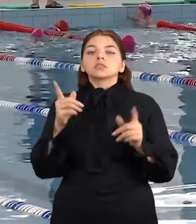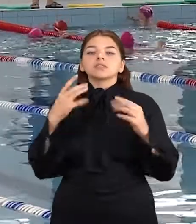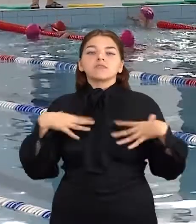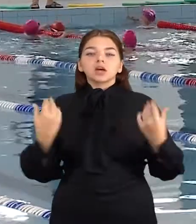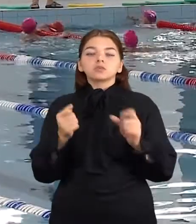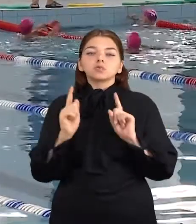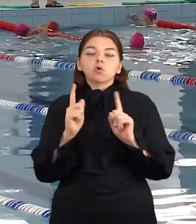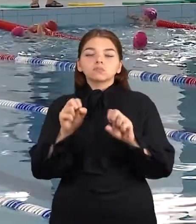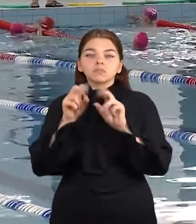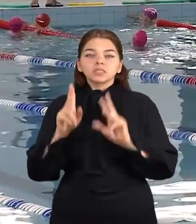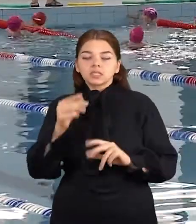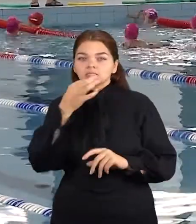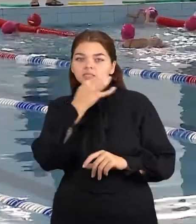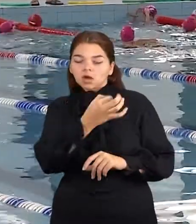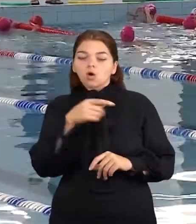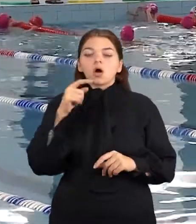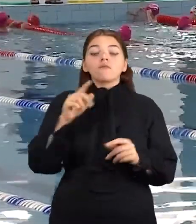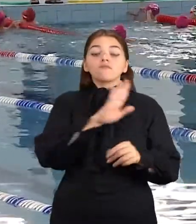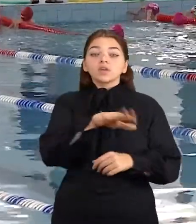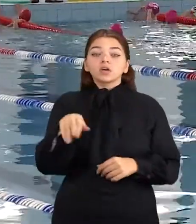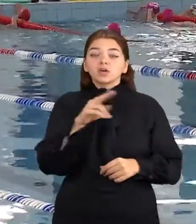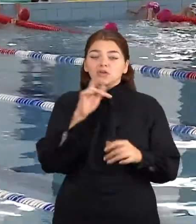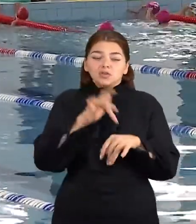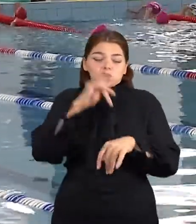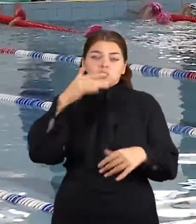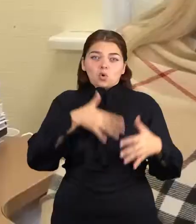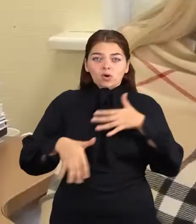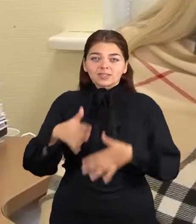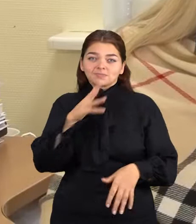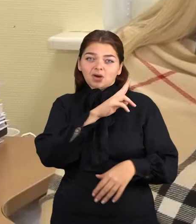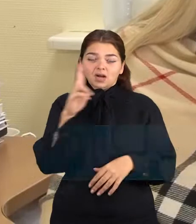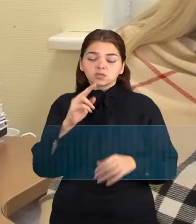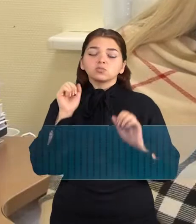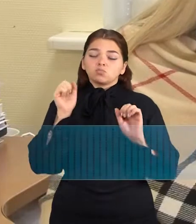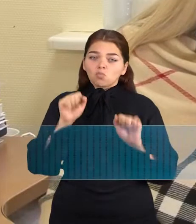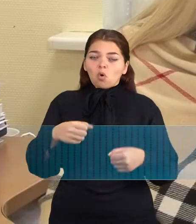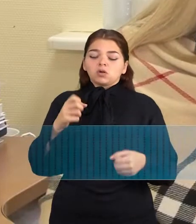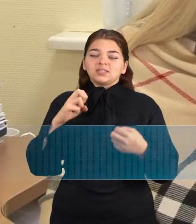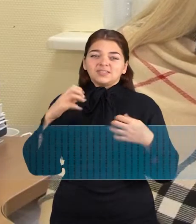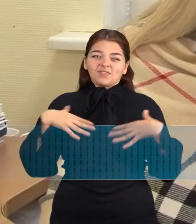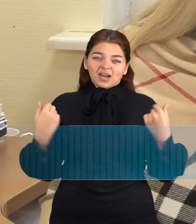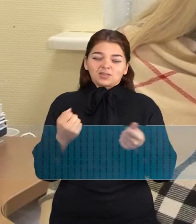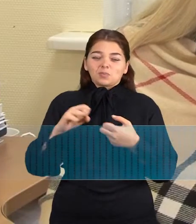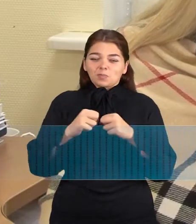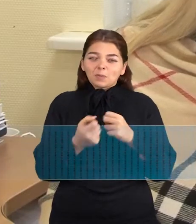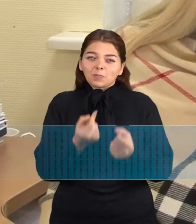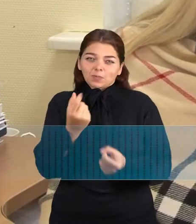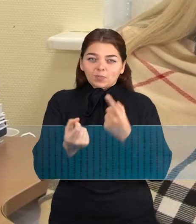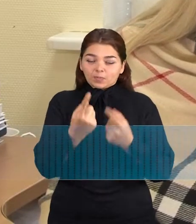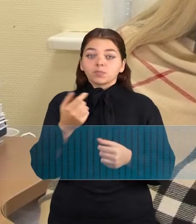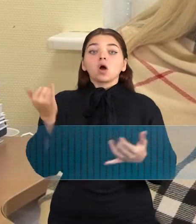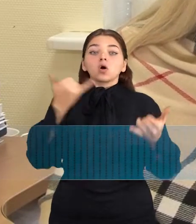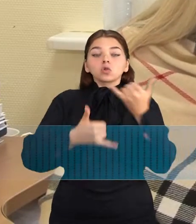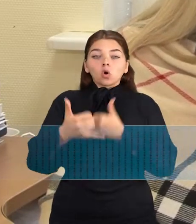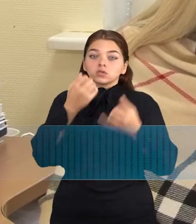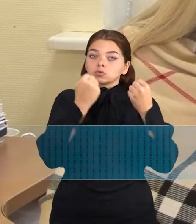specialistai. Esa jautresni vaikai iš tiesų gali turėti tam tikrų sveikato sutrikimu. Chloras yra sunkesnis už orą ir